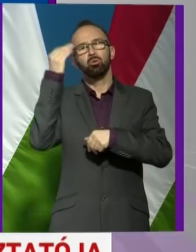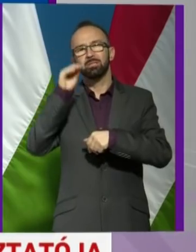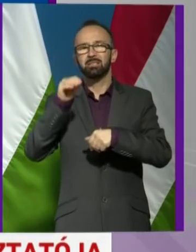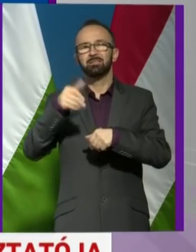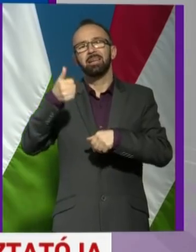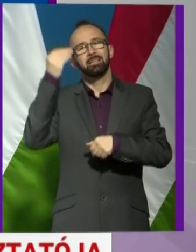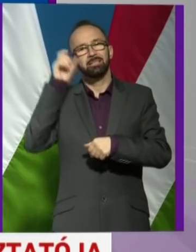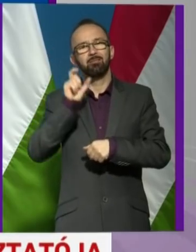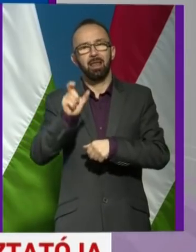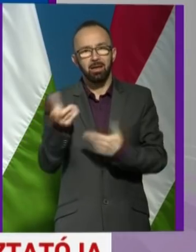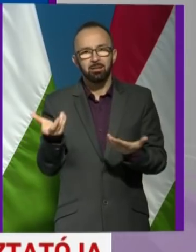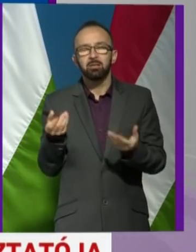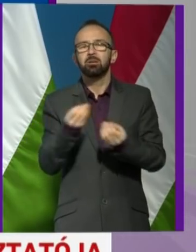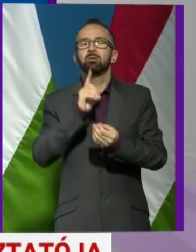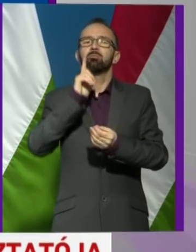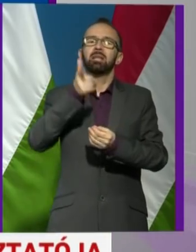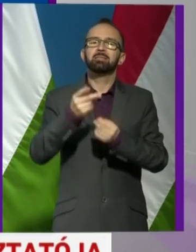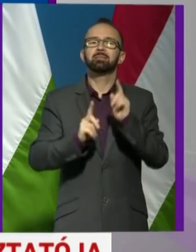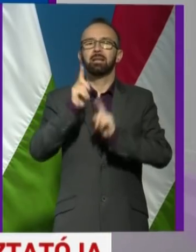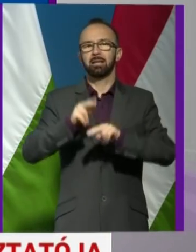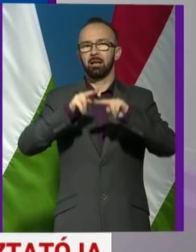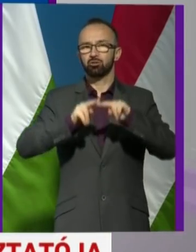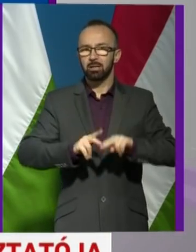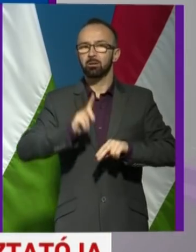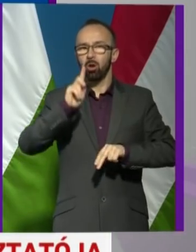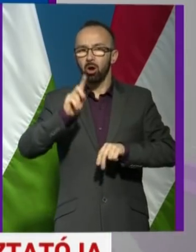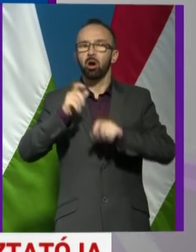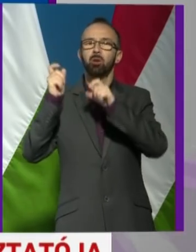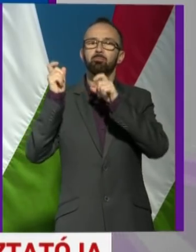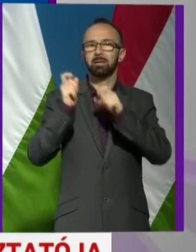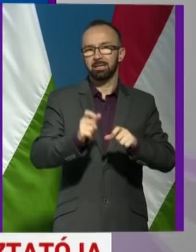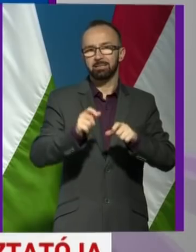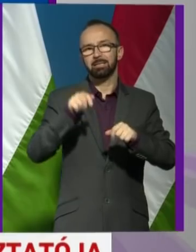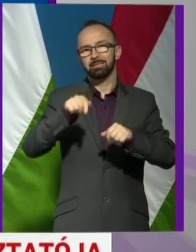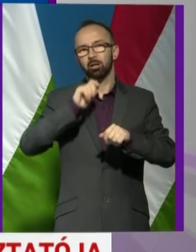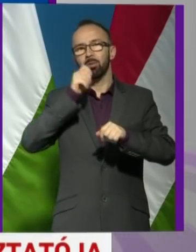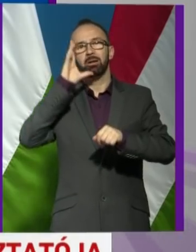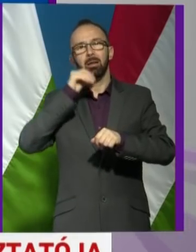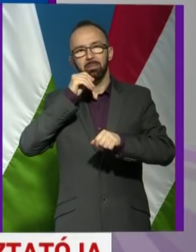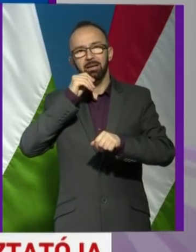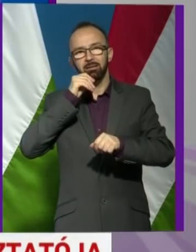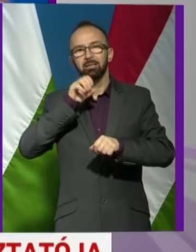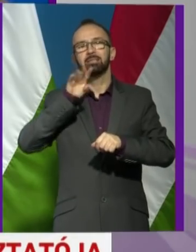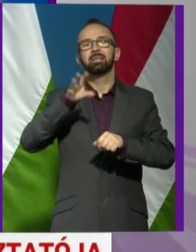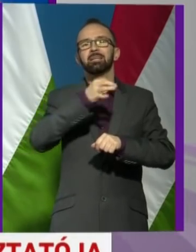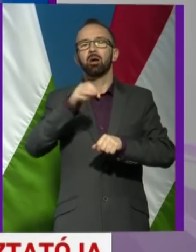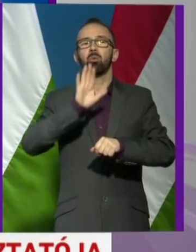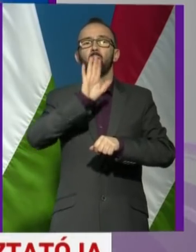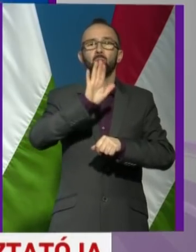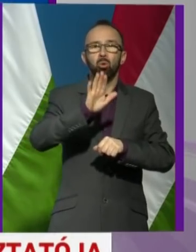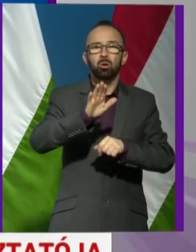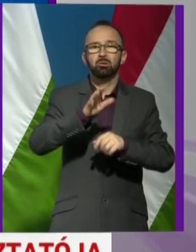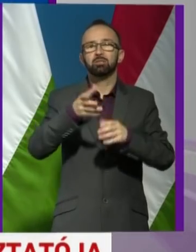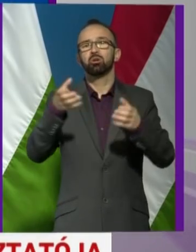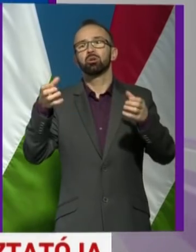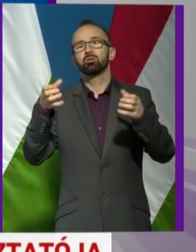és mi lesz az eljárásrend akkor, hogyha hazaérkeznek ezek a magyar emberek 14 napot otthon töltenek,